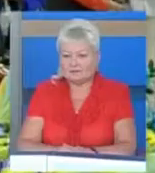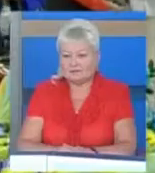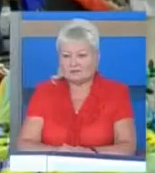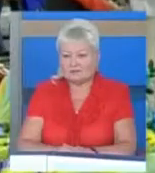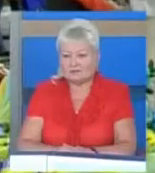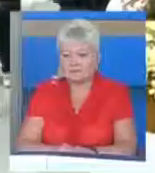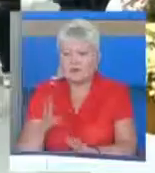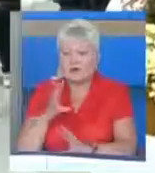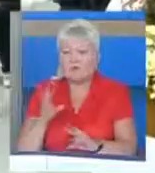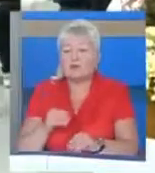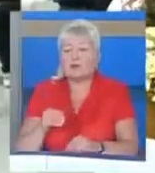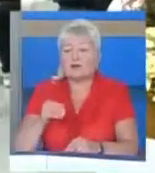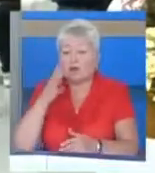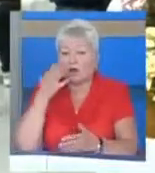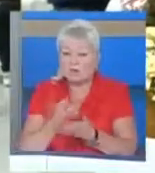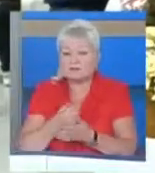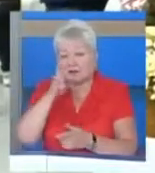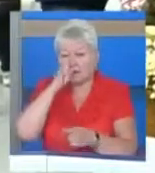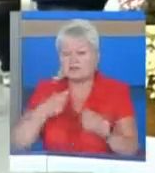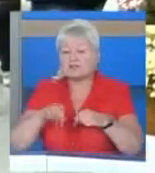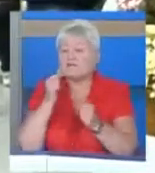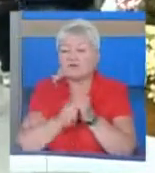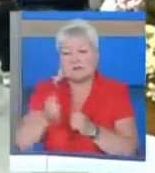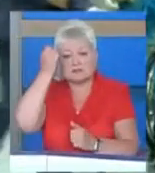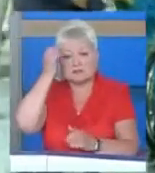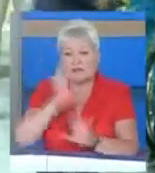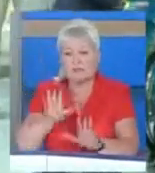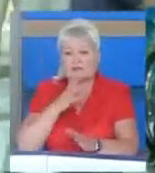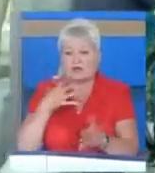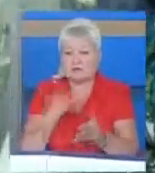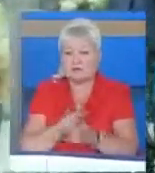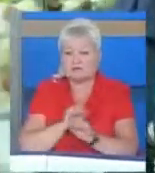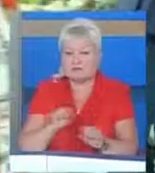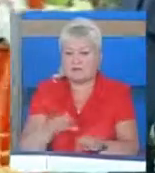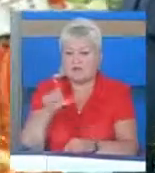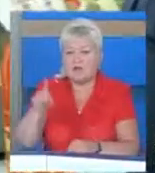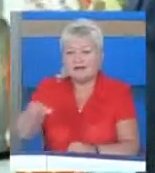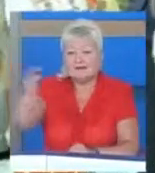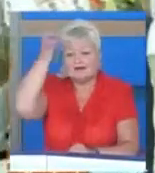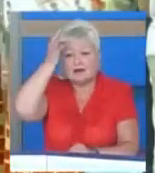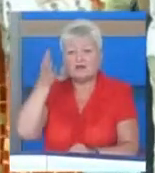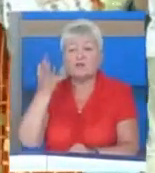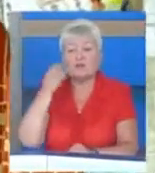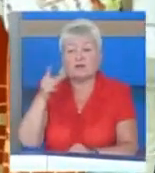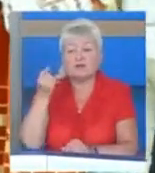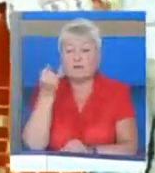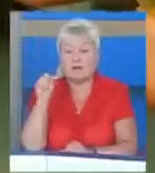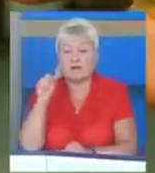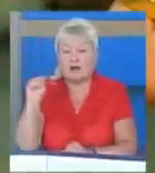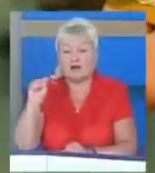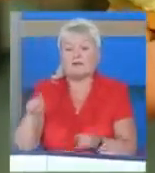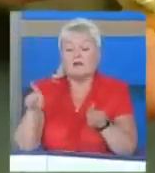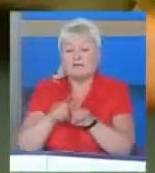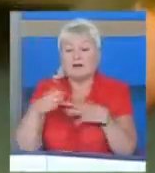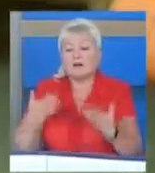Попри успіхи держава часто не пам'ятає про своїх героїв. Їх згадують тільки тоді, коли вони перемагають. Така вже